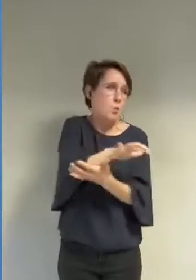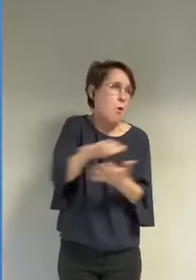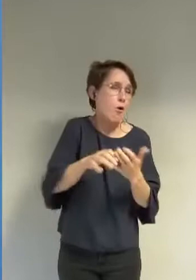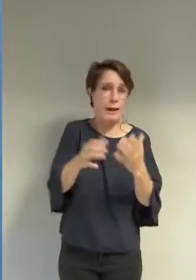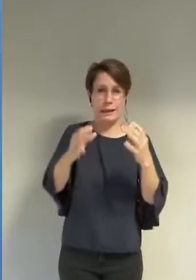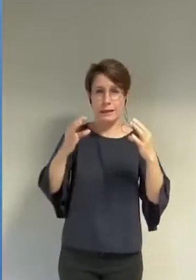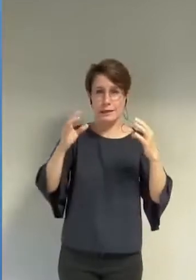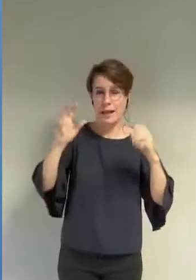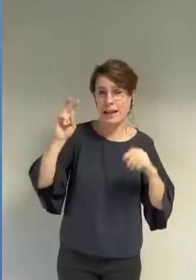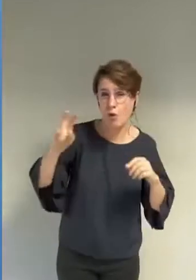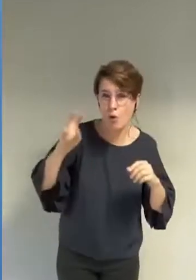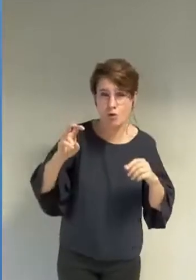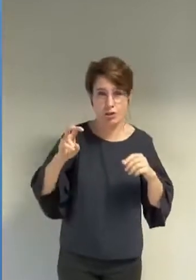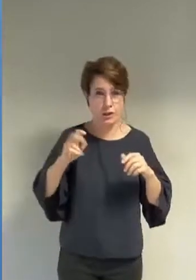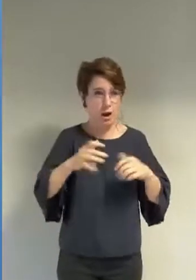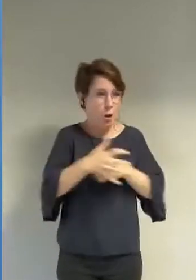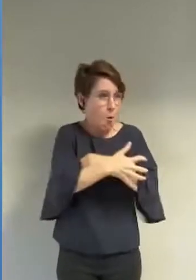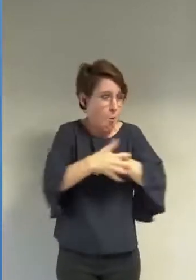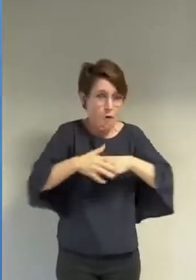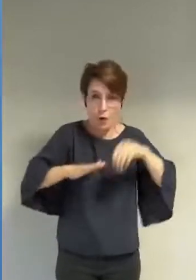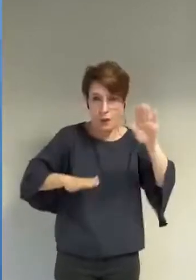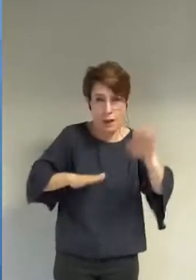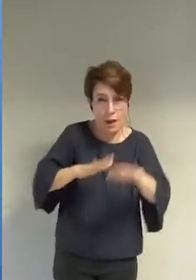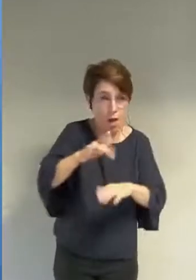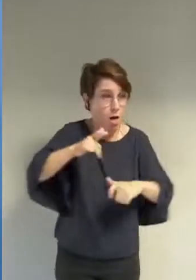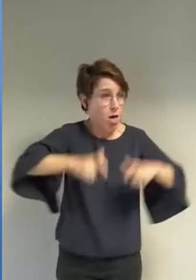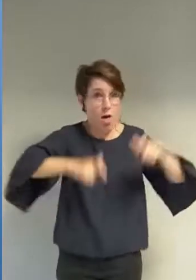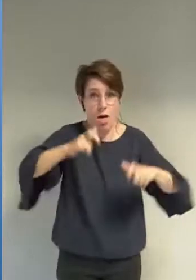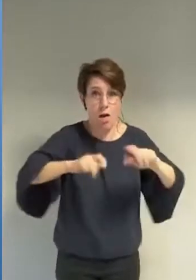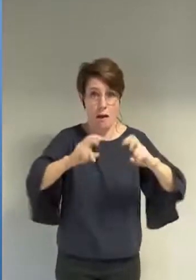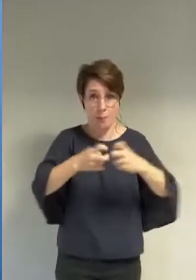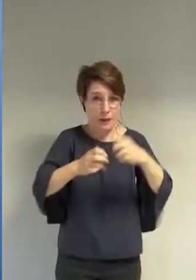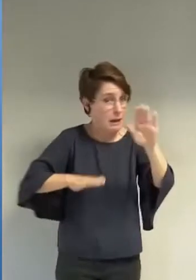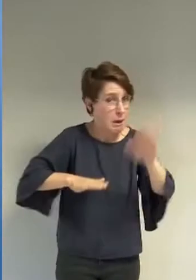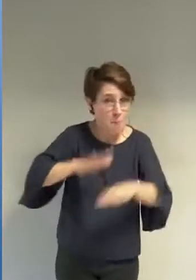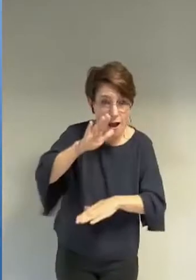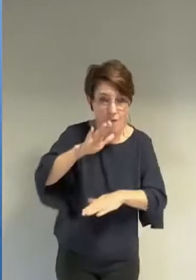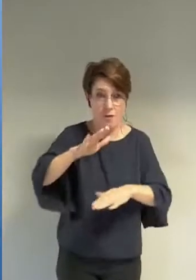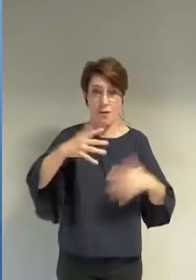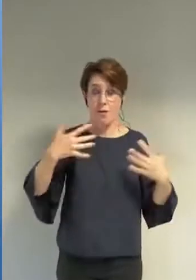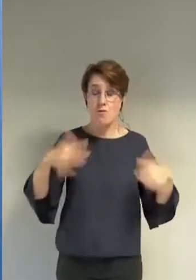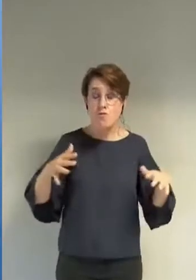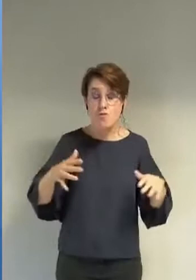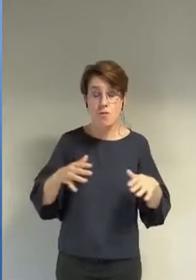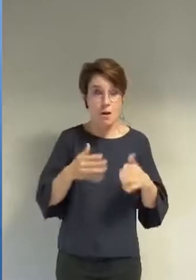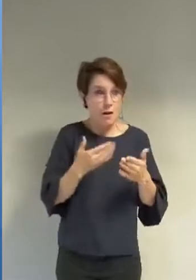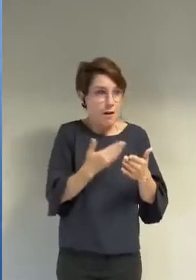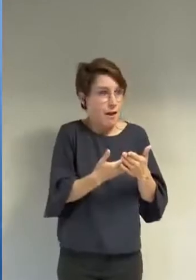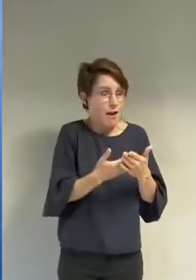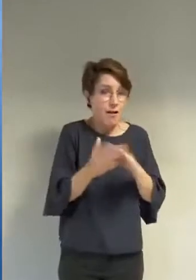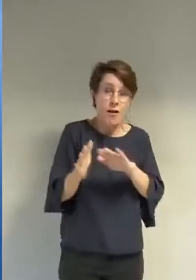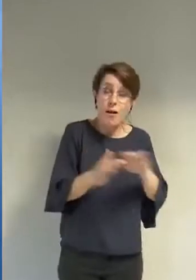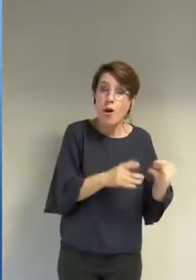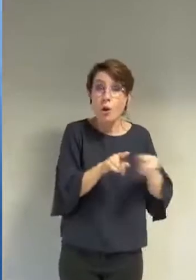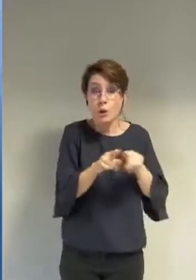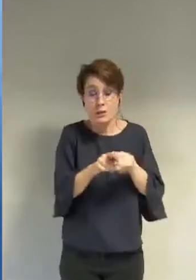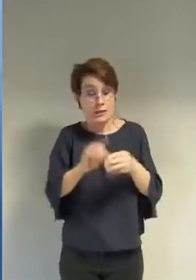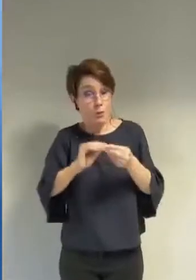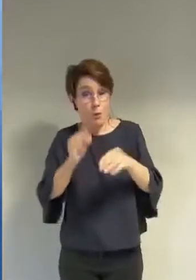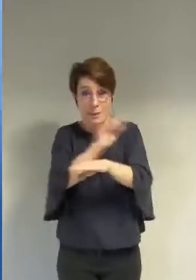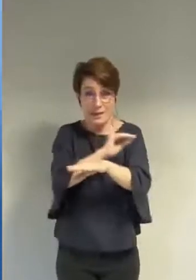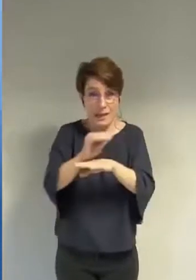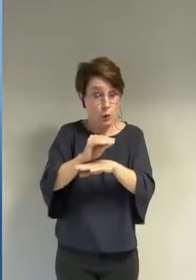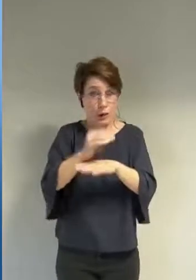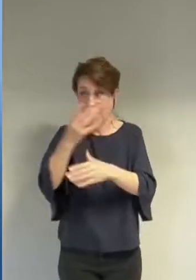même que la précarité augmente et inquiète en raison de l'inflation et de la crise du pouvoir d'achat, alors même que l'insécurité galope à